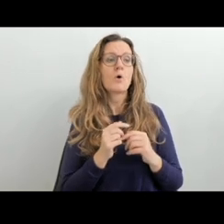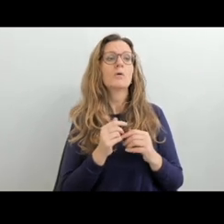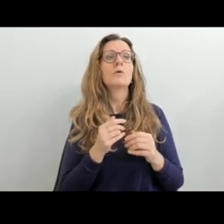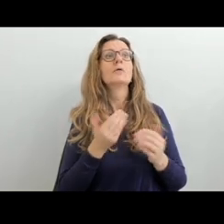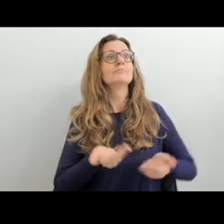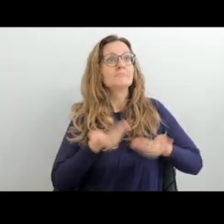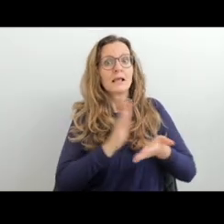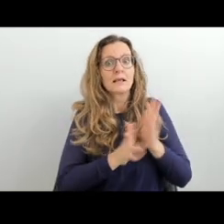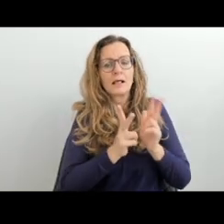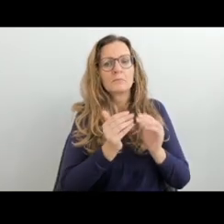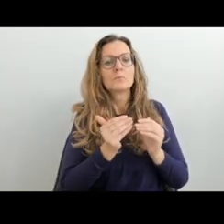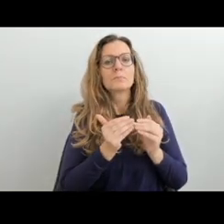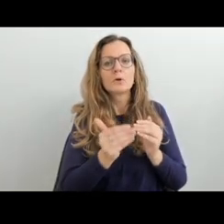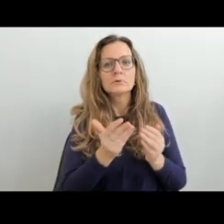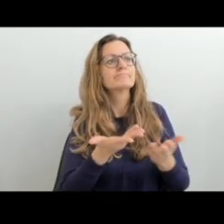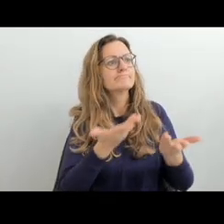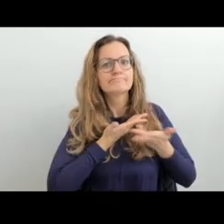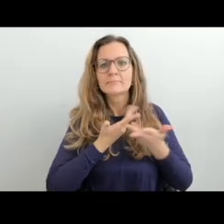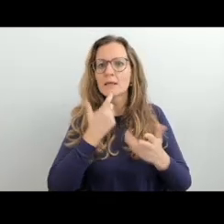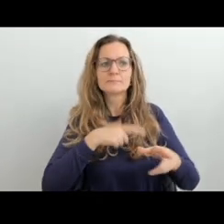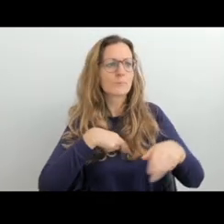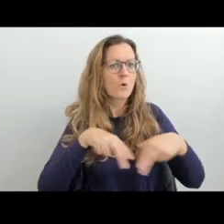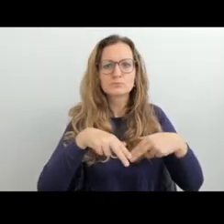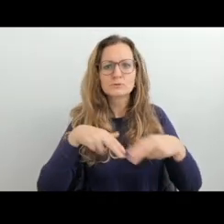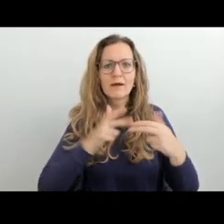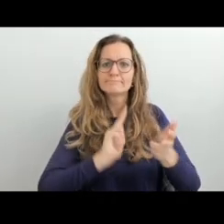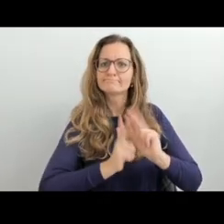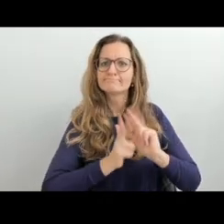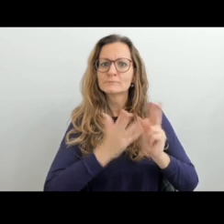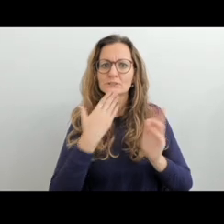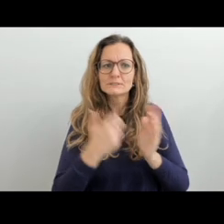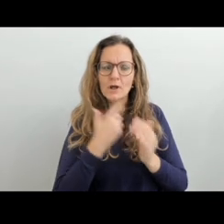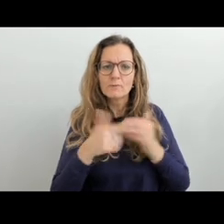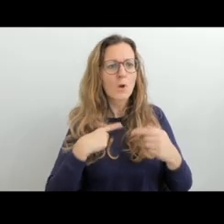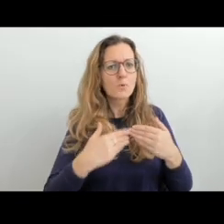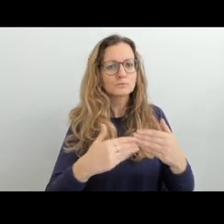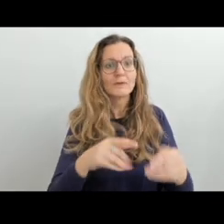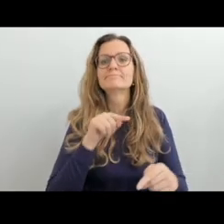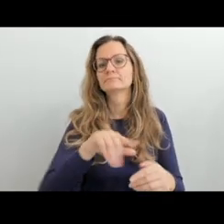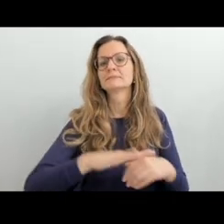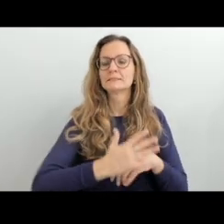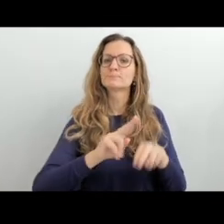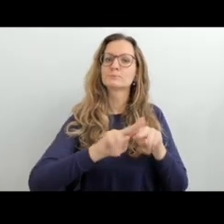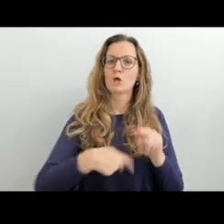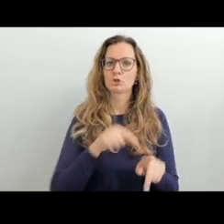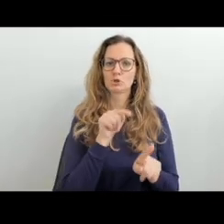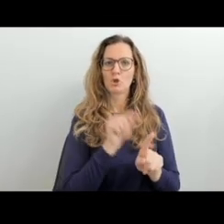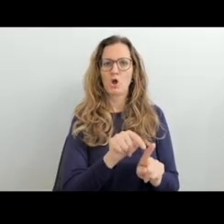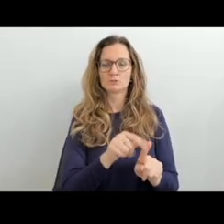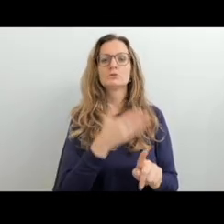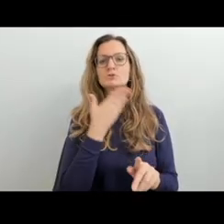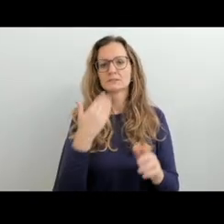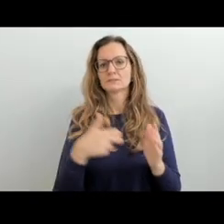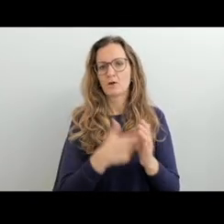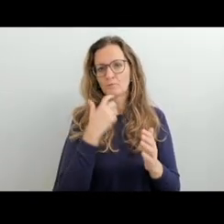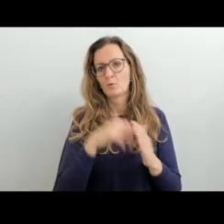ale je to jazyk, který preferuje v komunikaci, což je příklad neslyšících dětí, které si mohou český znakový jazyk osvojit až později v